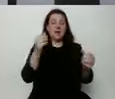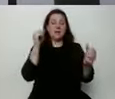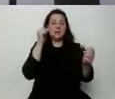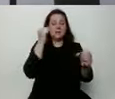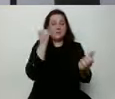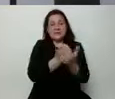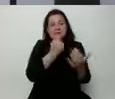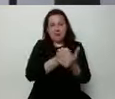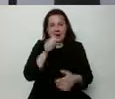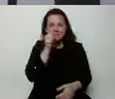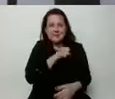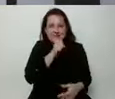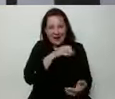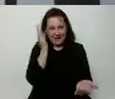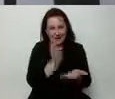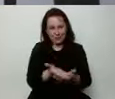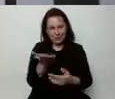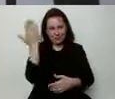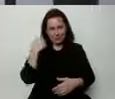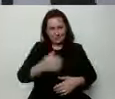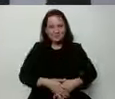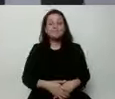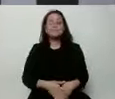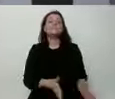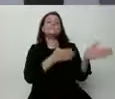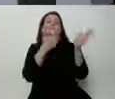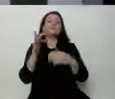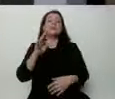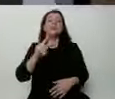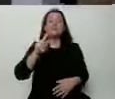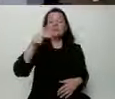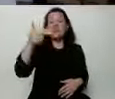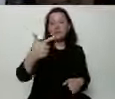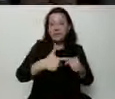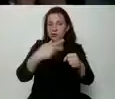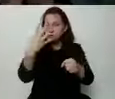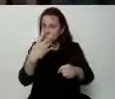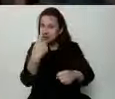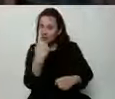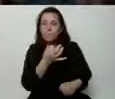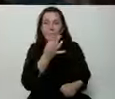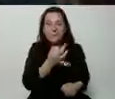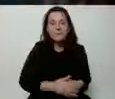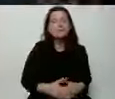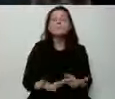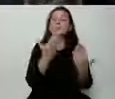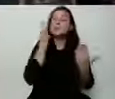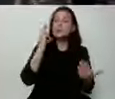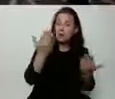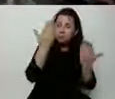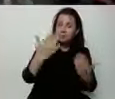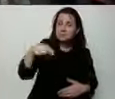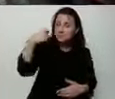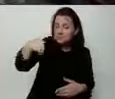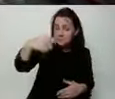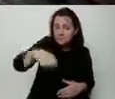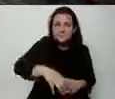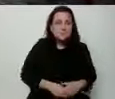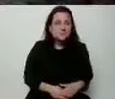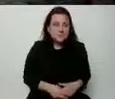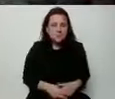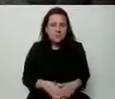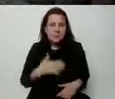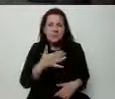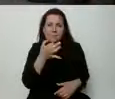Bardzo dziękuję. Stefan24, bardzo proszę, jedno pytanie. Dzień dobry, panie prezydencie, Maja Wójcikowska, Stefan24. Mam pytanie